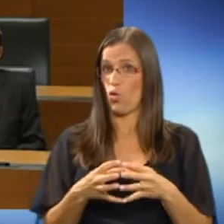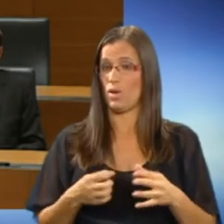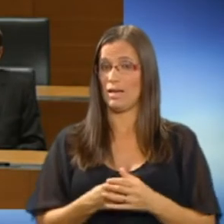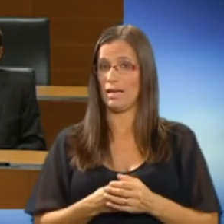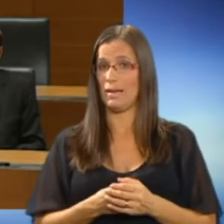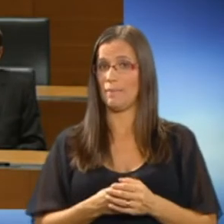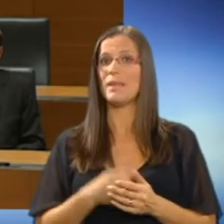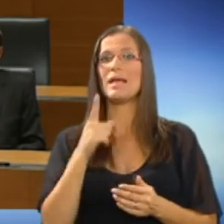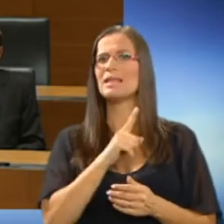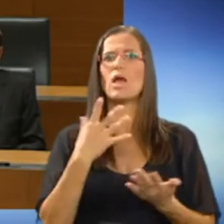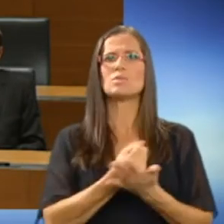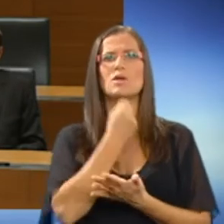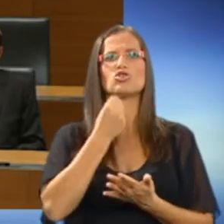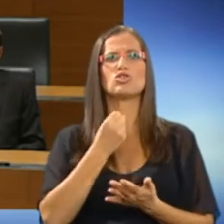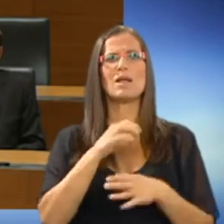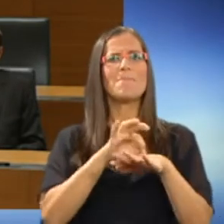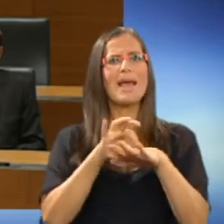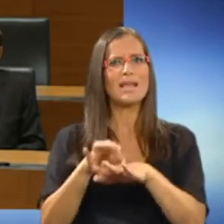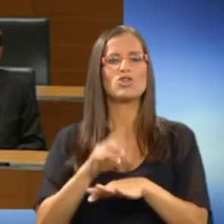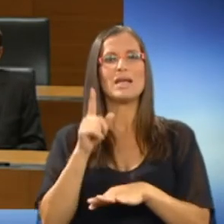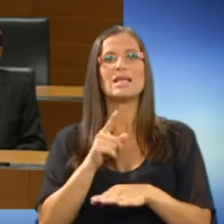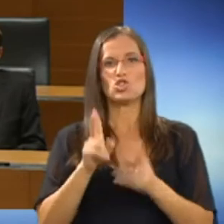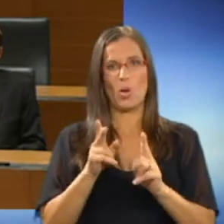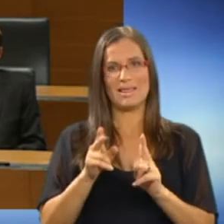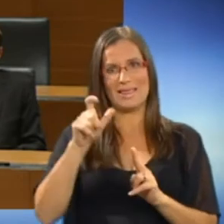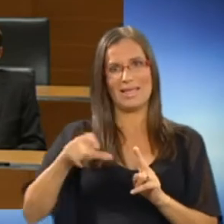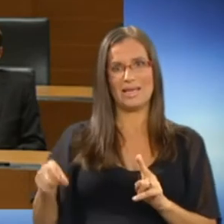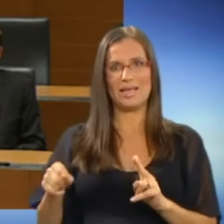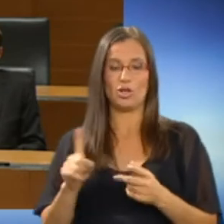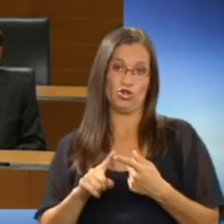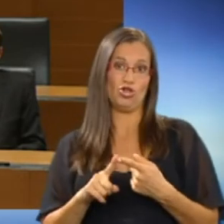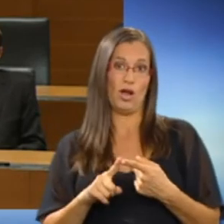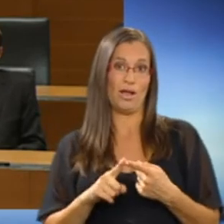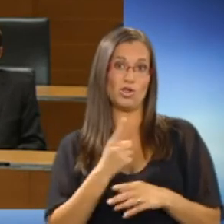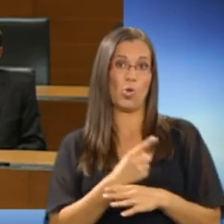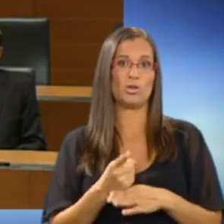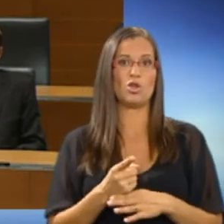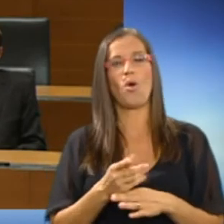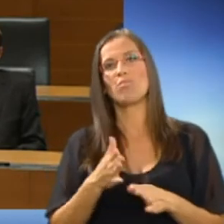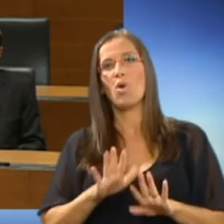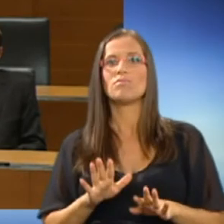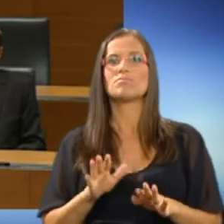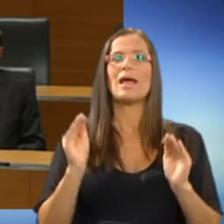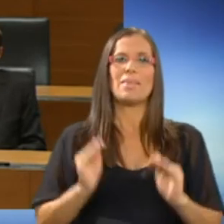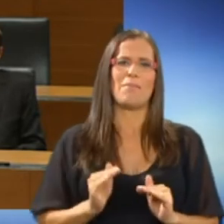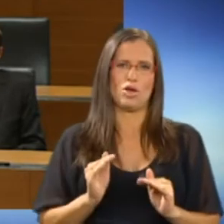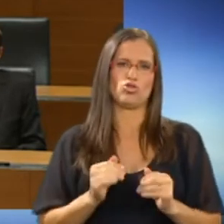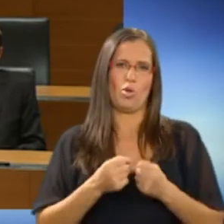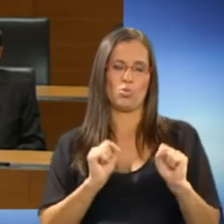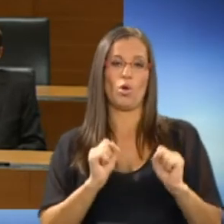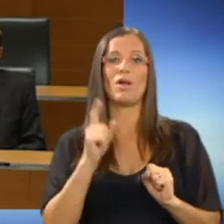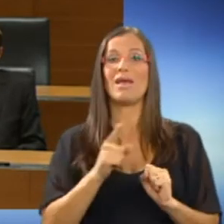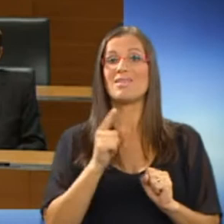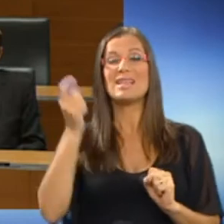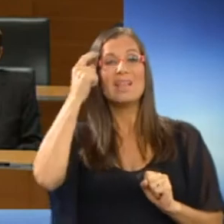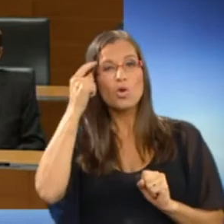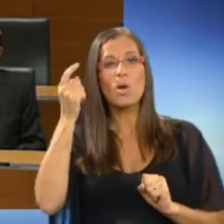Pa neuspešni menedžeri, ter sodniki, če sodijo po liniji najmanjšega odpora in intelektualci pa akademiki, ki mu učijo,